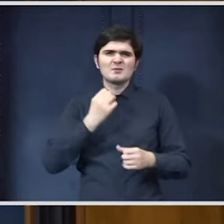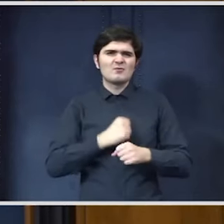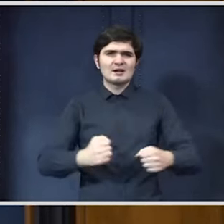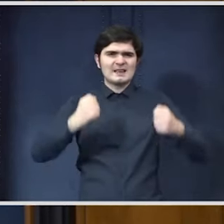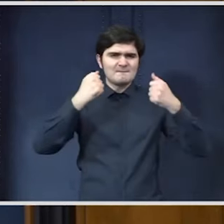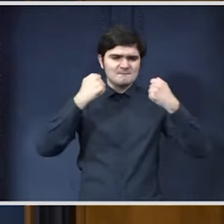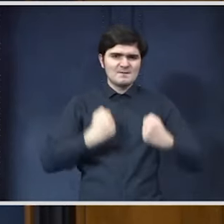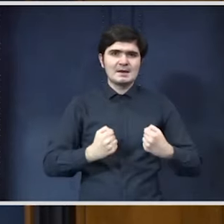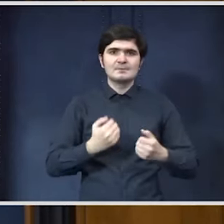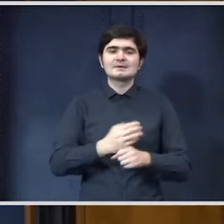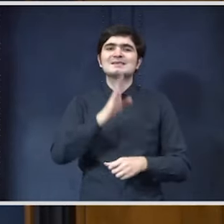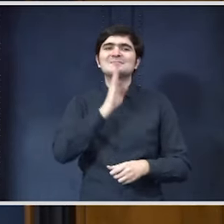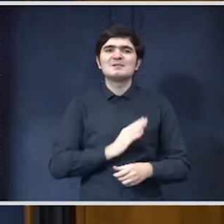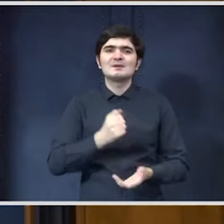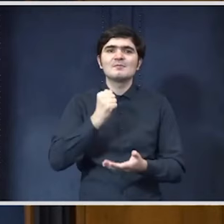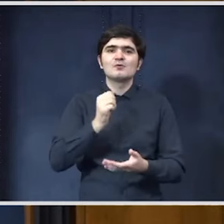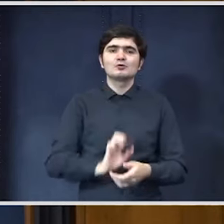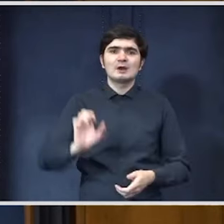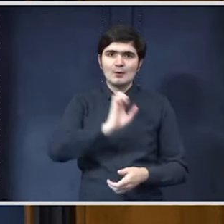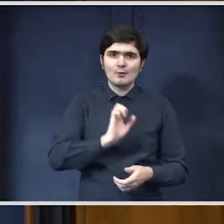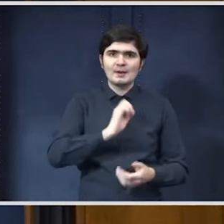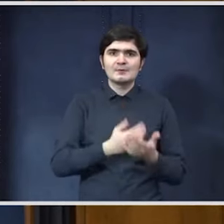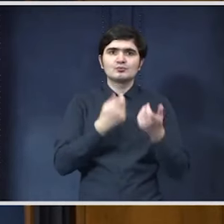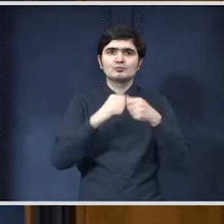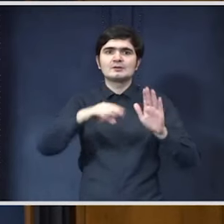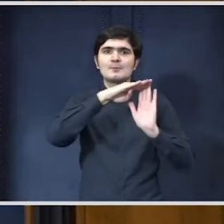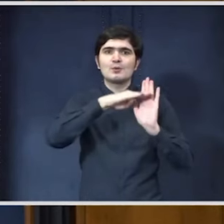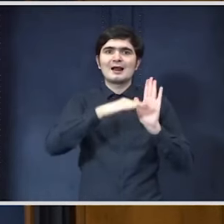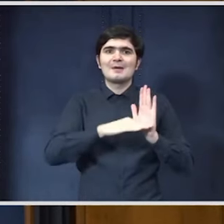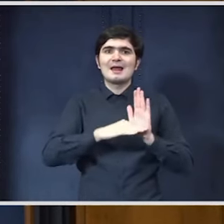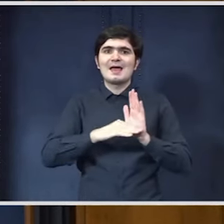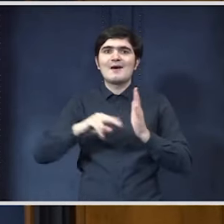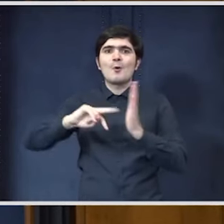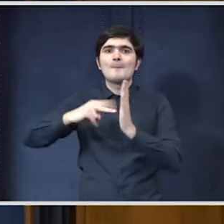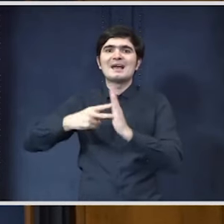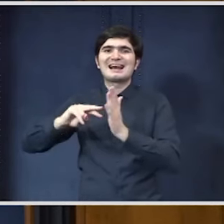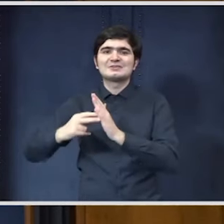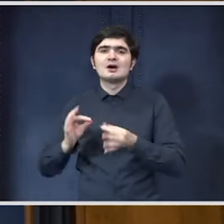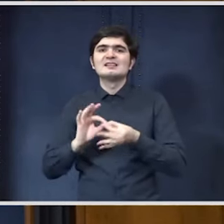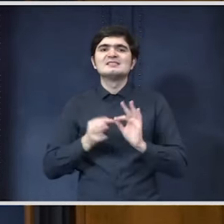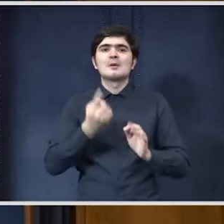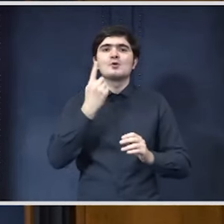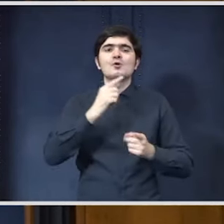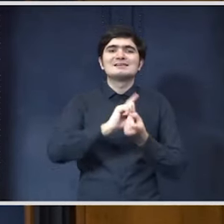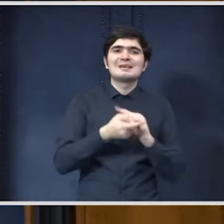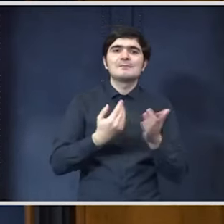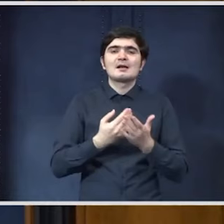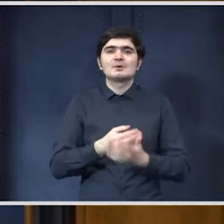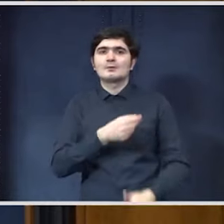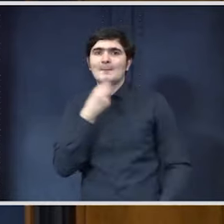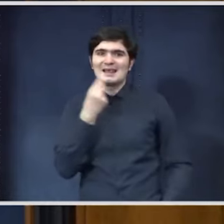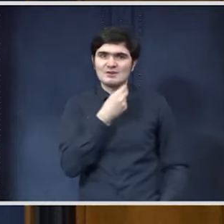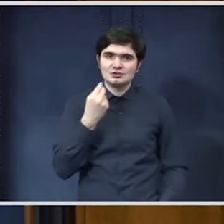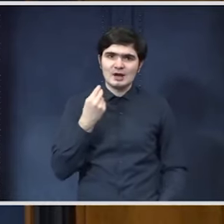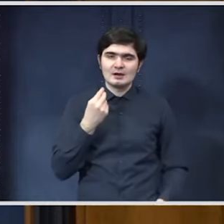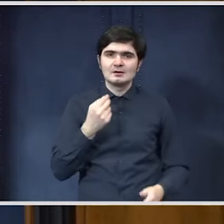fondurile europene și a introduce costurile simplificate în toate programele operaționale. Asta înseamnă o schimbare pentru beneficiari de